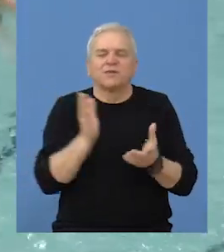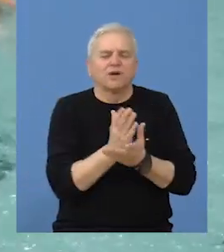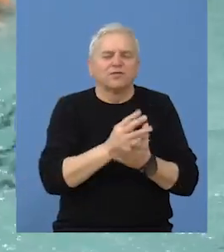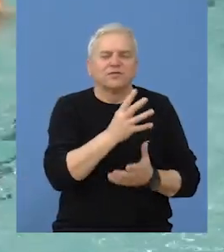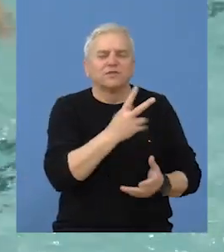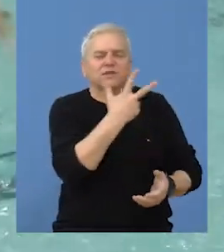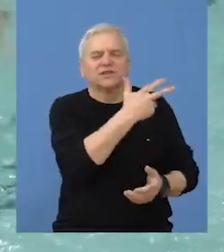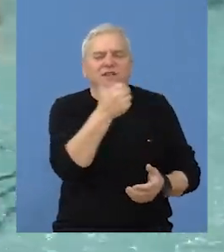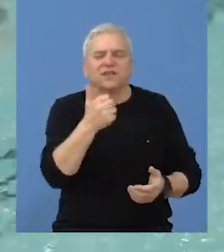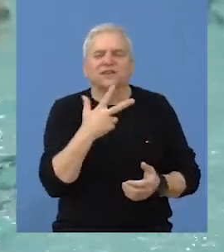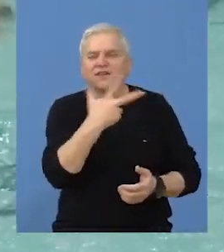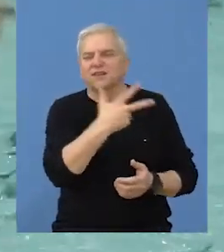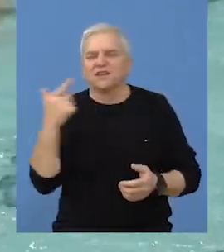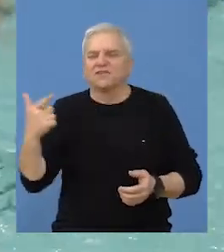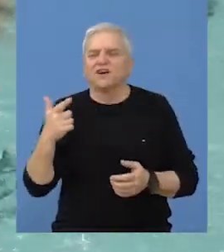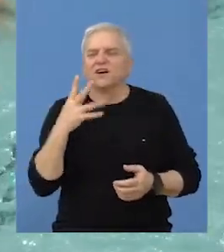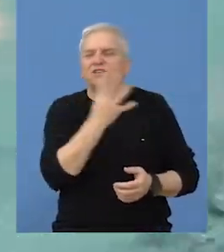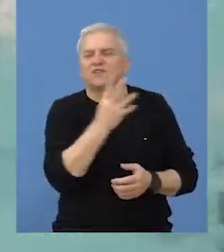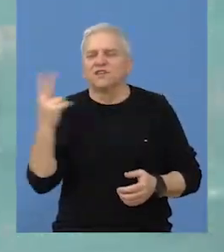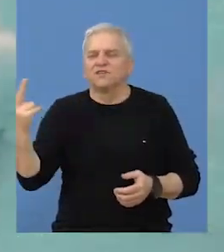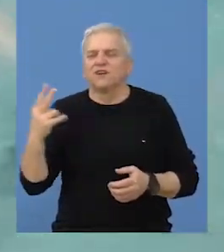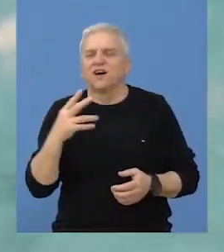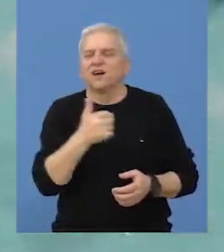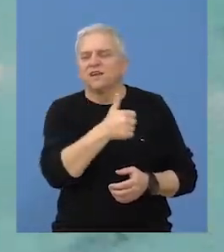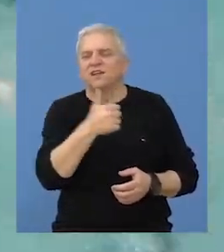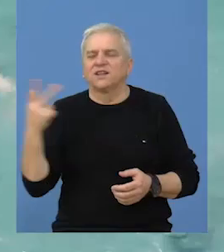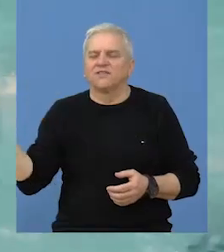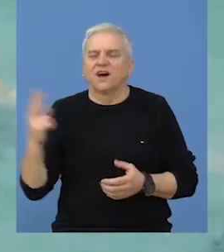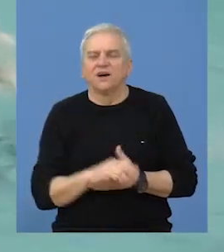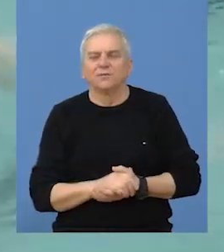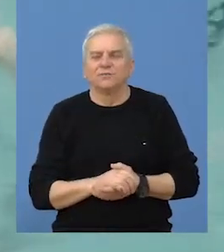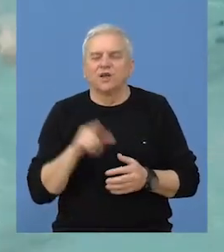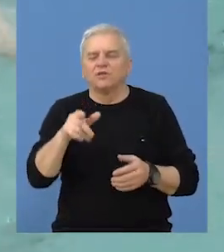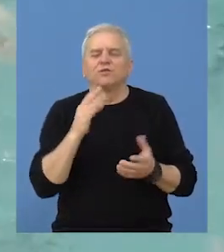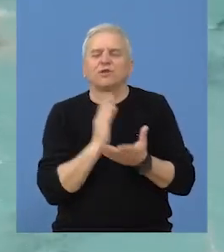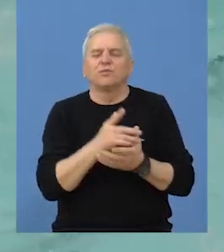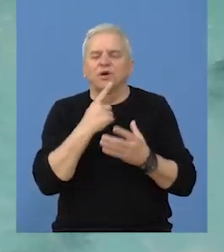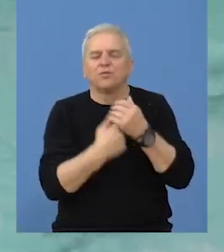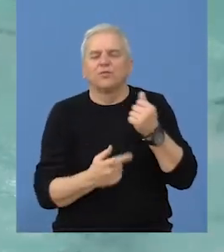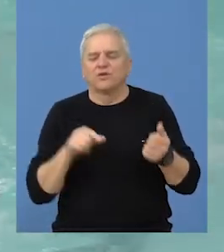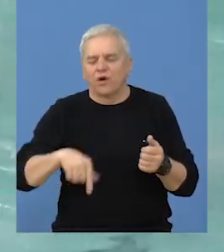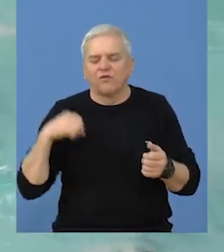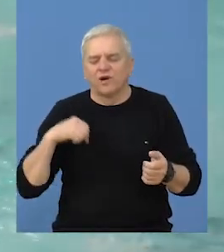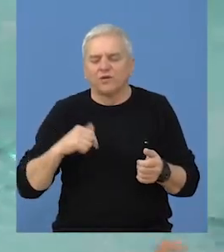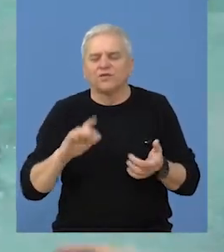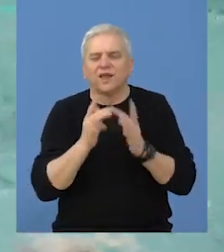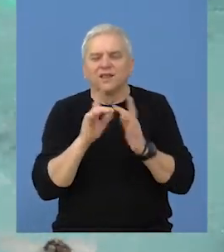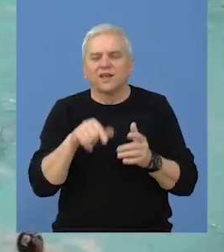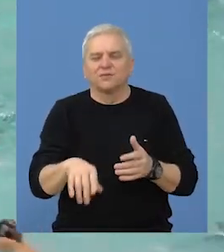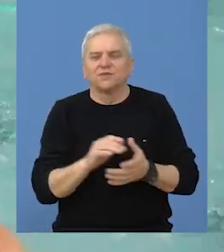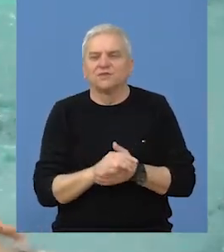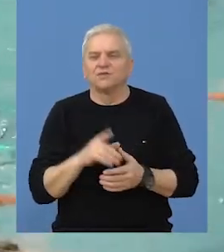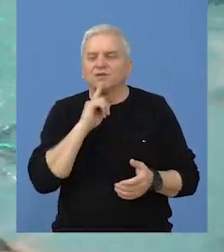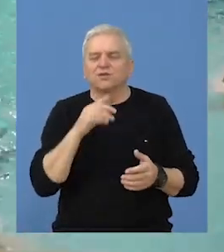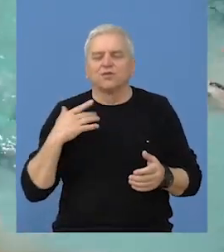po četvrtinama 3.1 3.2 4.2 i 1.2 ovo je ujedno bila posljednja ovosezonska